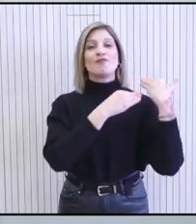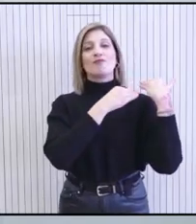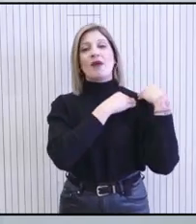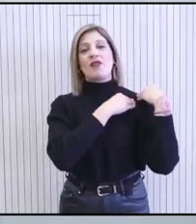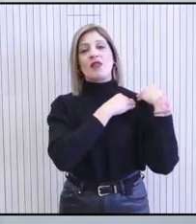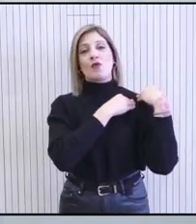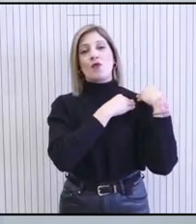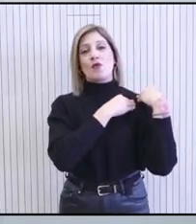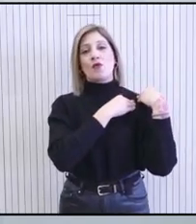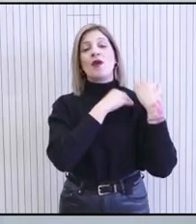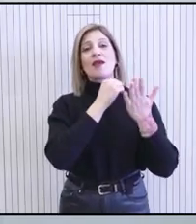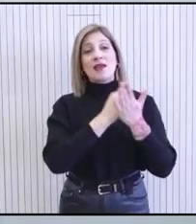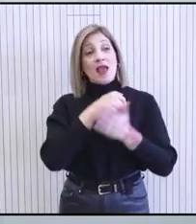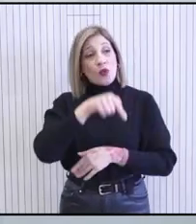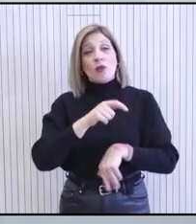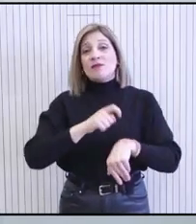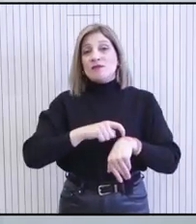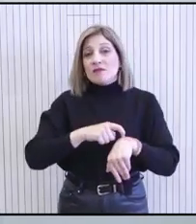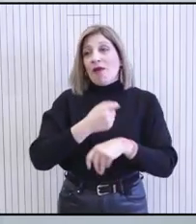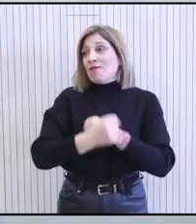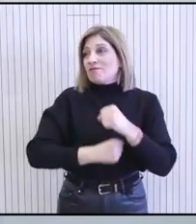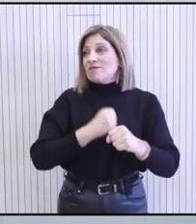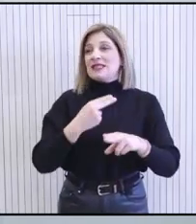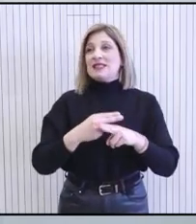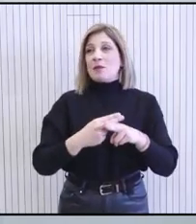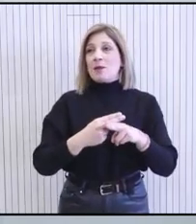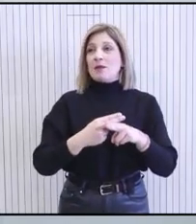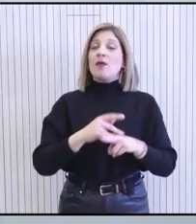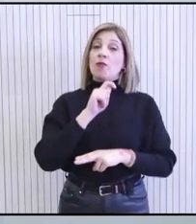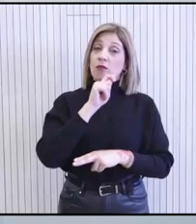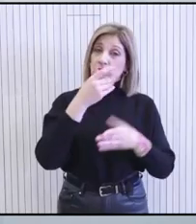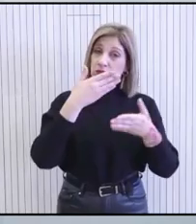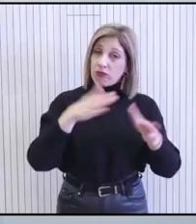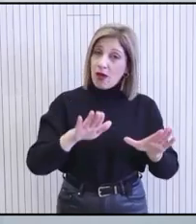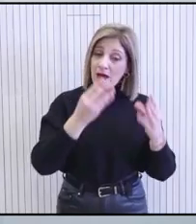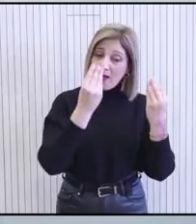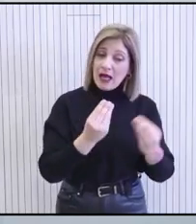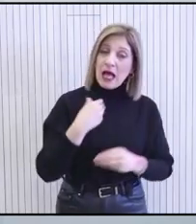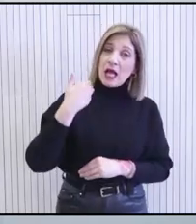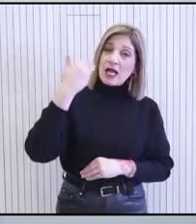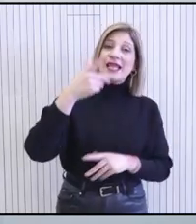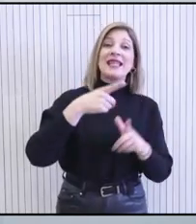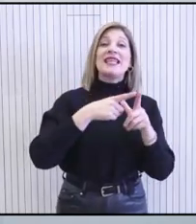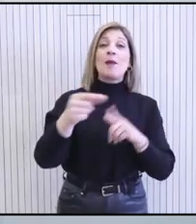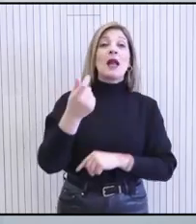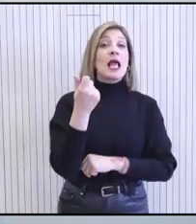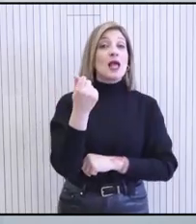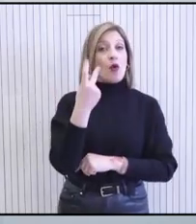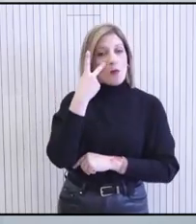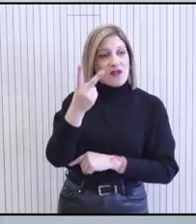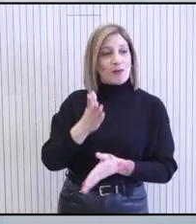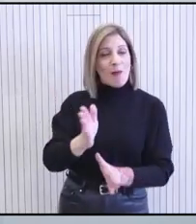στάση που επιβάλλουν και οι καιροί αλλά και οι συνθήκες. Έχω ήδη αναφερθεί στις πολύ καλές προοπτικές της κυπριακής οικονομίας.